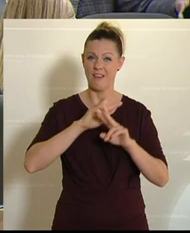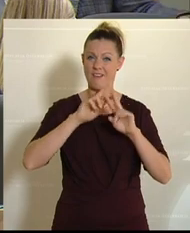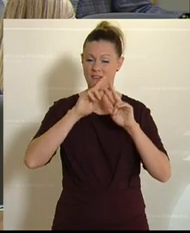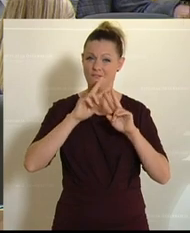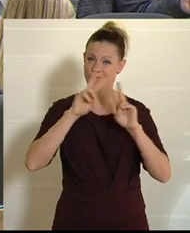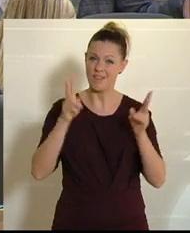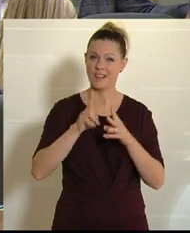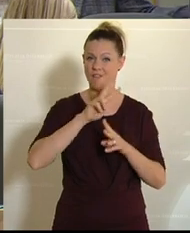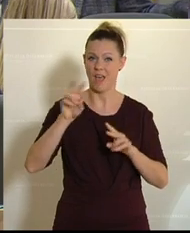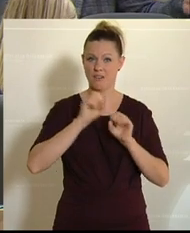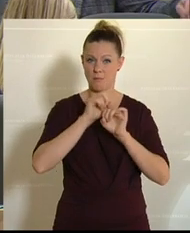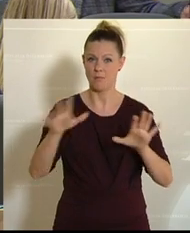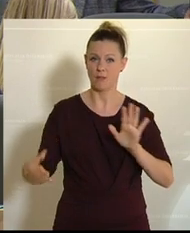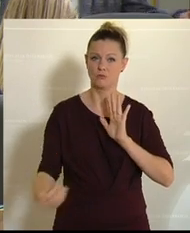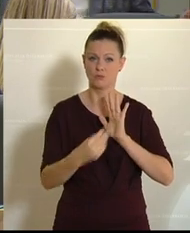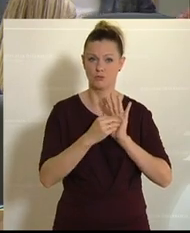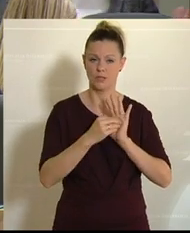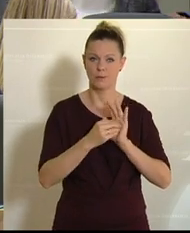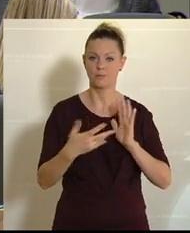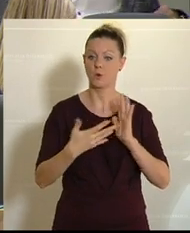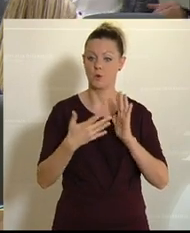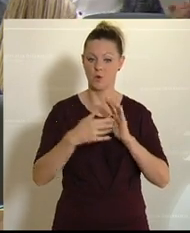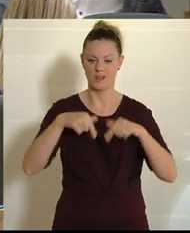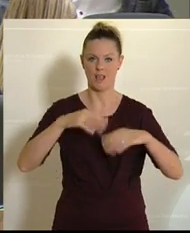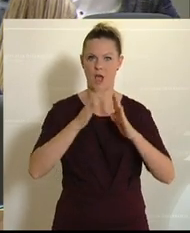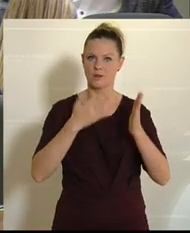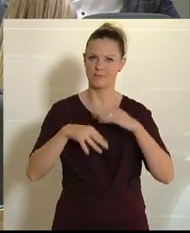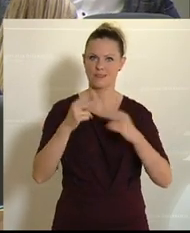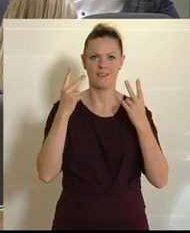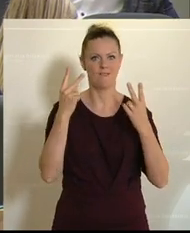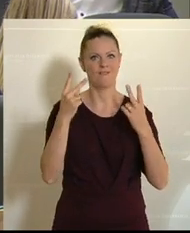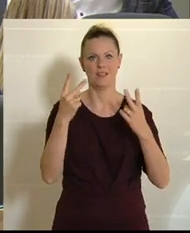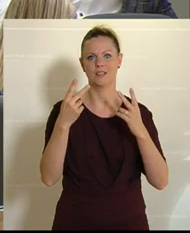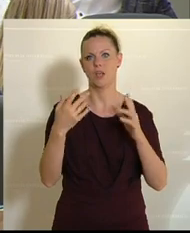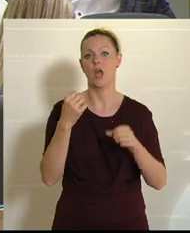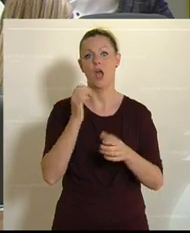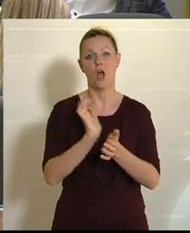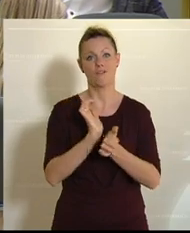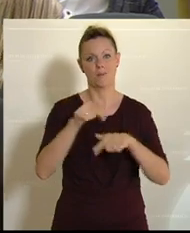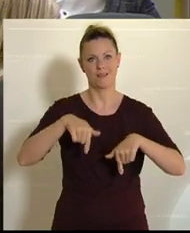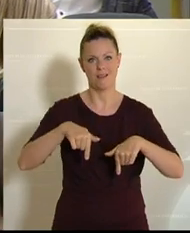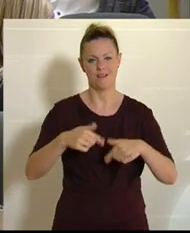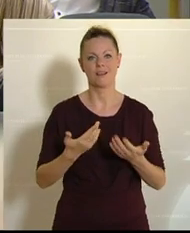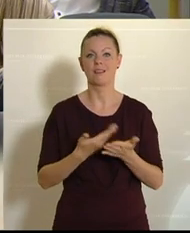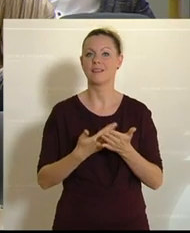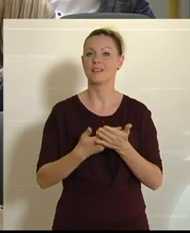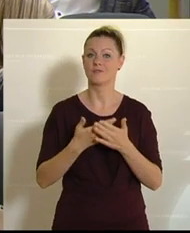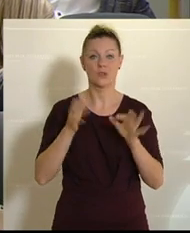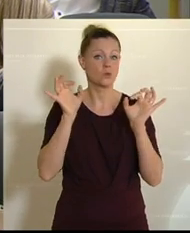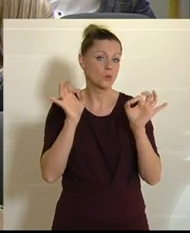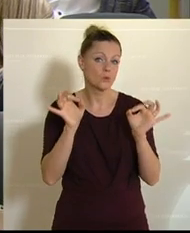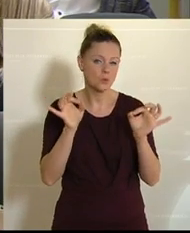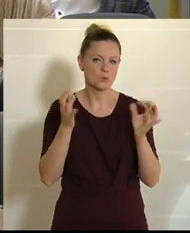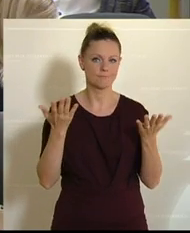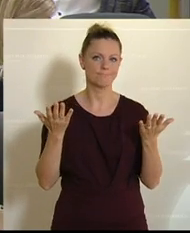steht. Meine Damen und Herren, Kontrolle ist die zentrale Aufgabe dieses Hauses und eine der zentralen Aufgaben dieses Hauses. Und es wäre gut, wenn